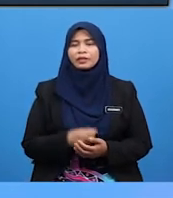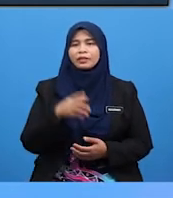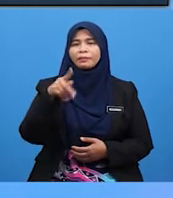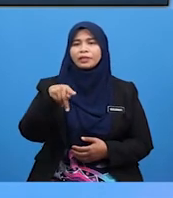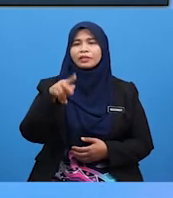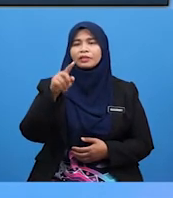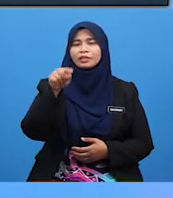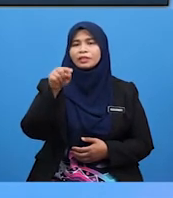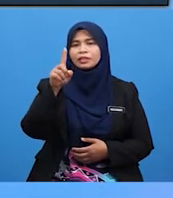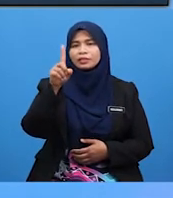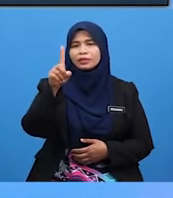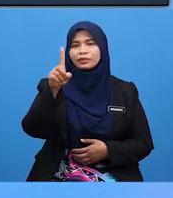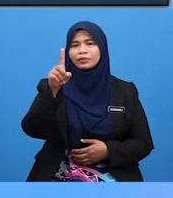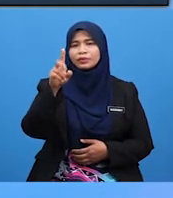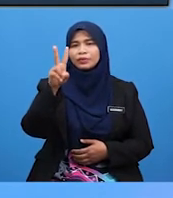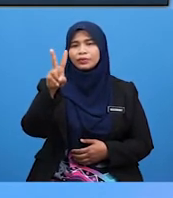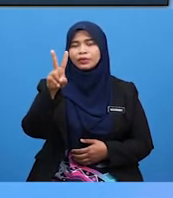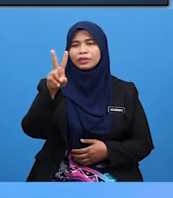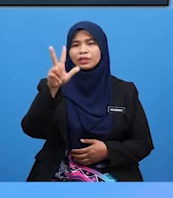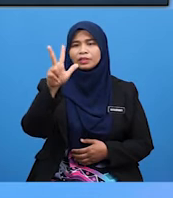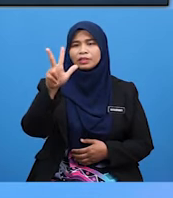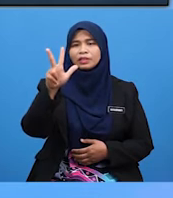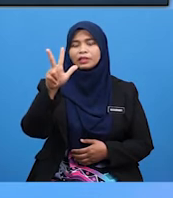.1234